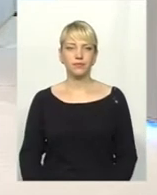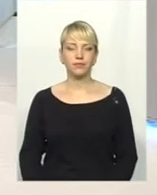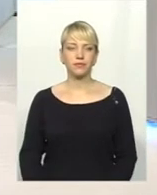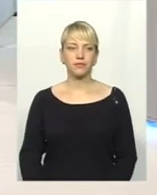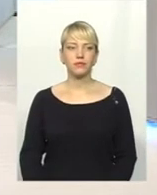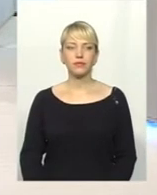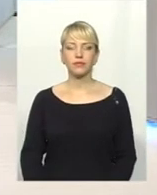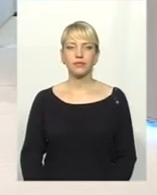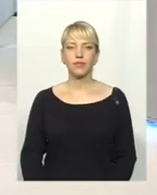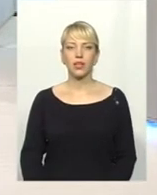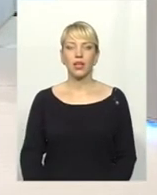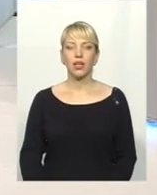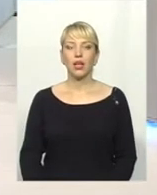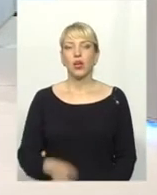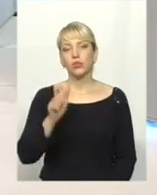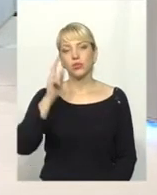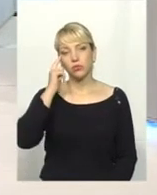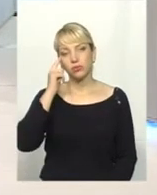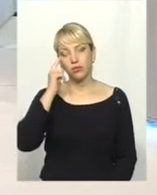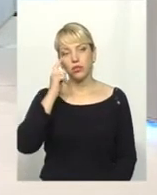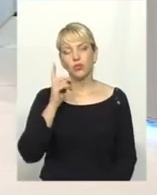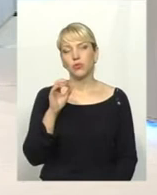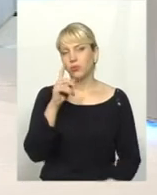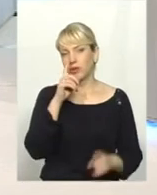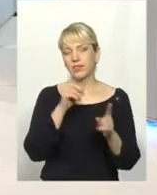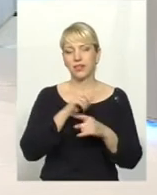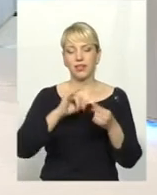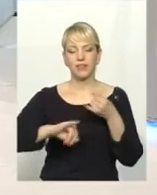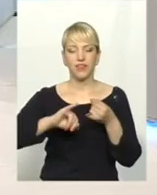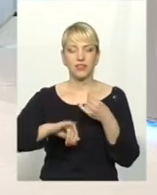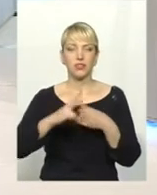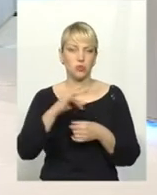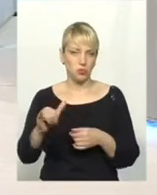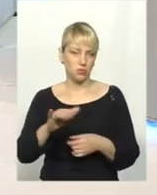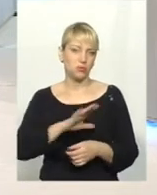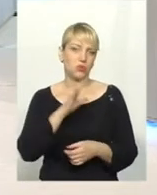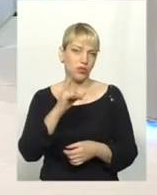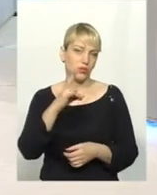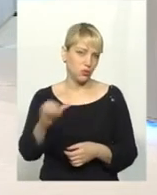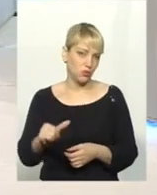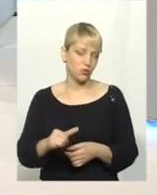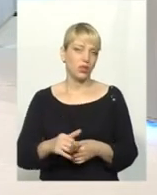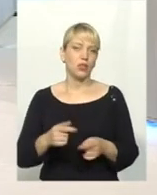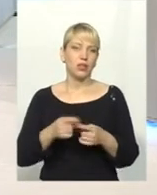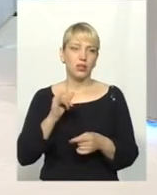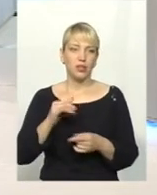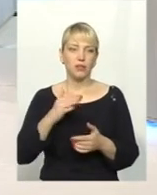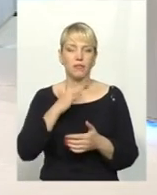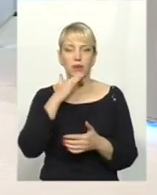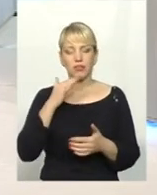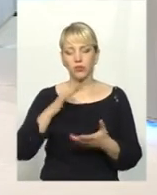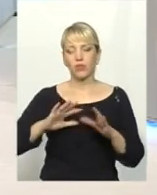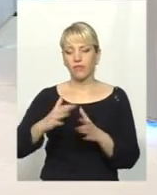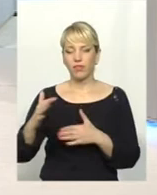Ну, пересічна людина думає, ну, якась невеличка інфекційна хвороба, ну, і що була б, в більшості випадків, там,